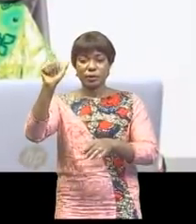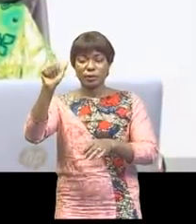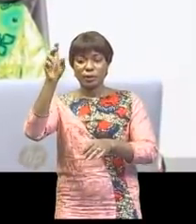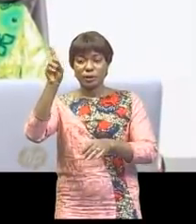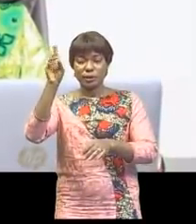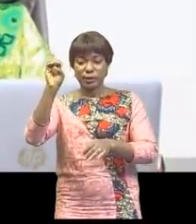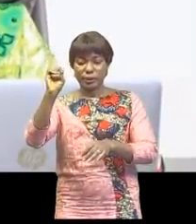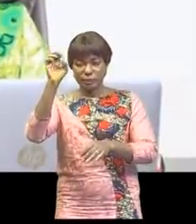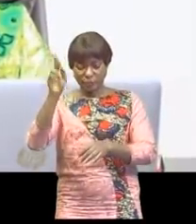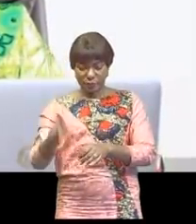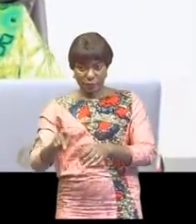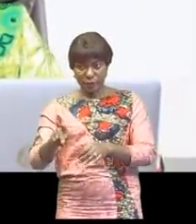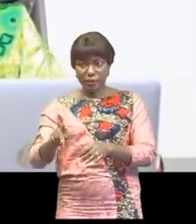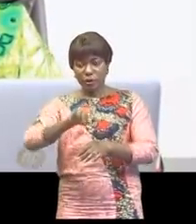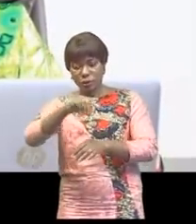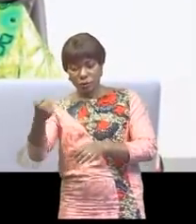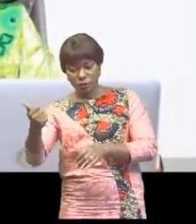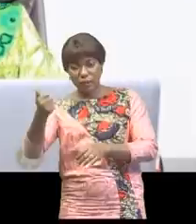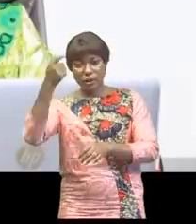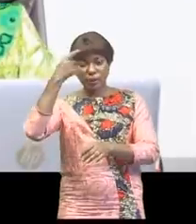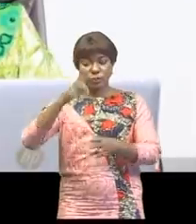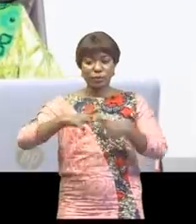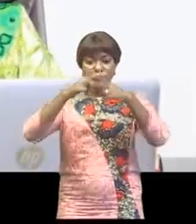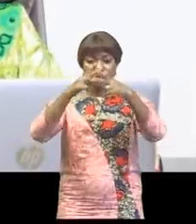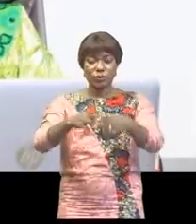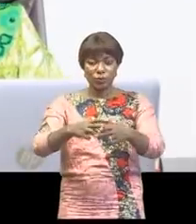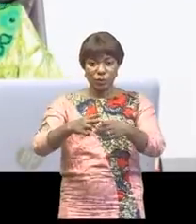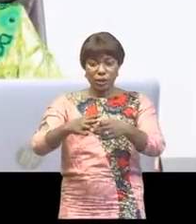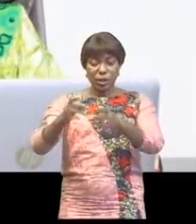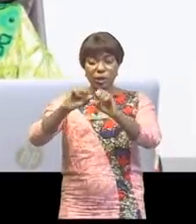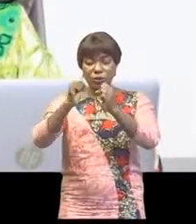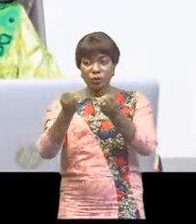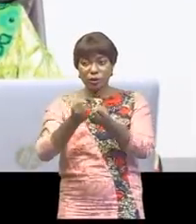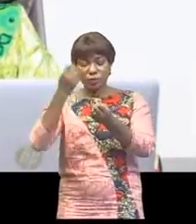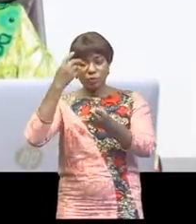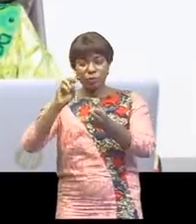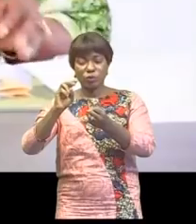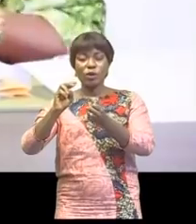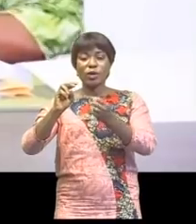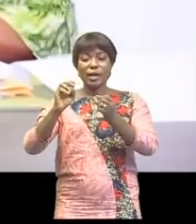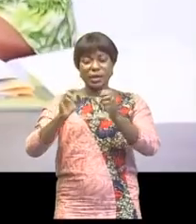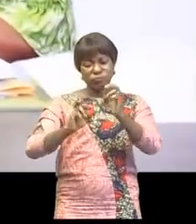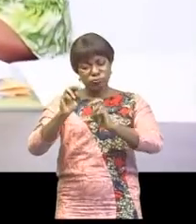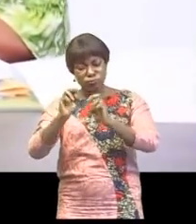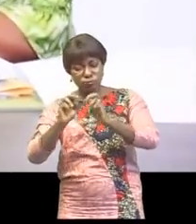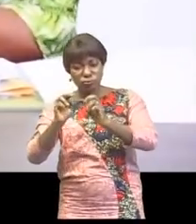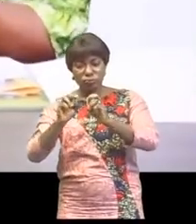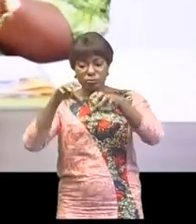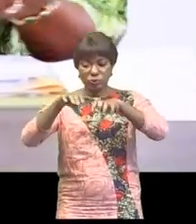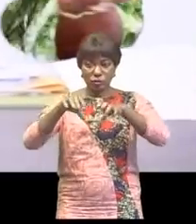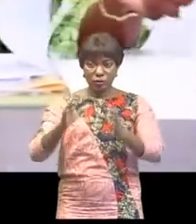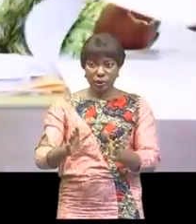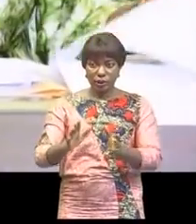statuts d'un établissement public, dénommé Agence pour la promotion des classes moyennes congolaises, en sigle